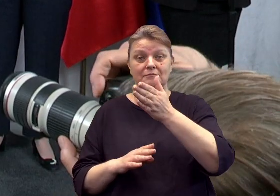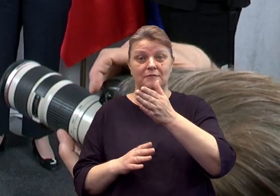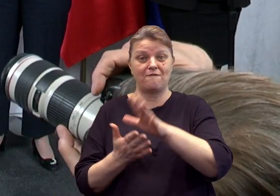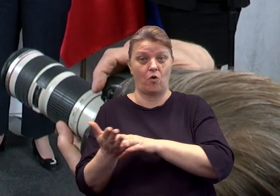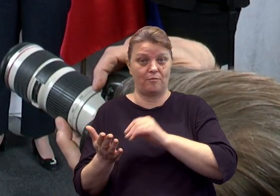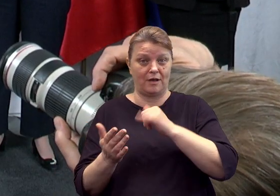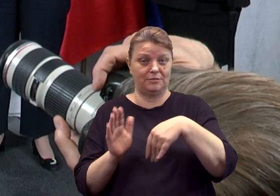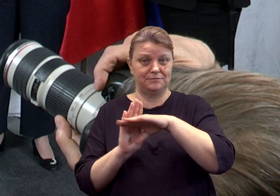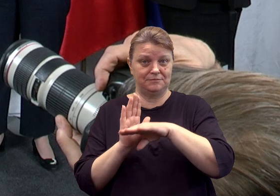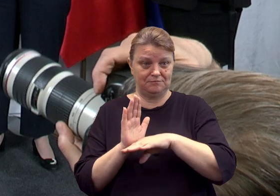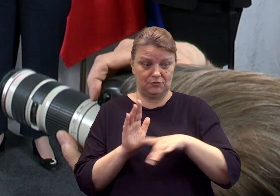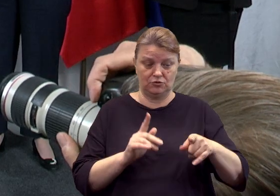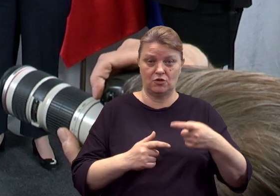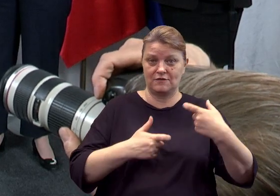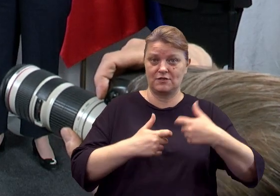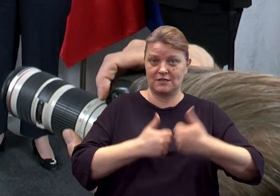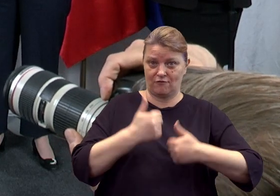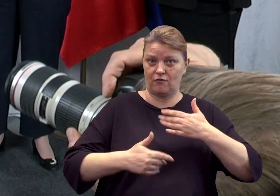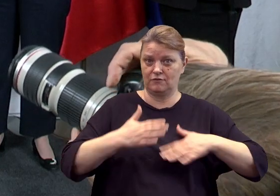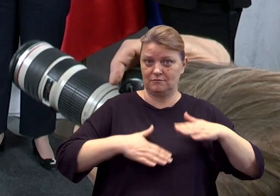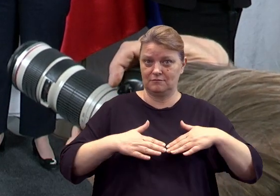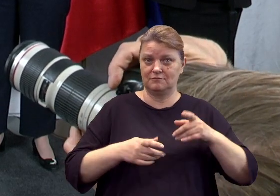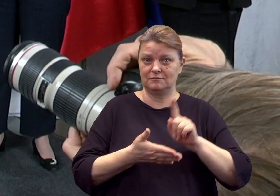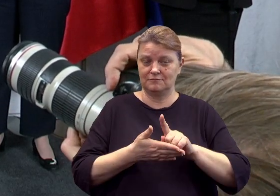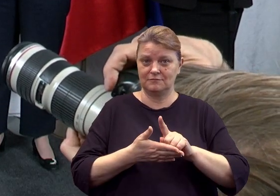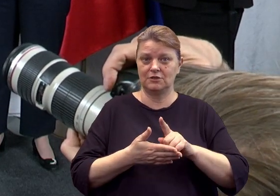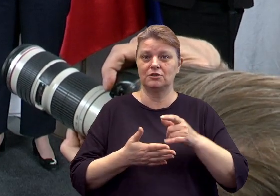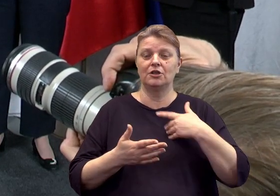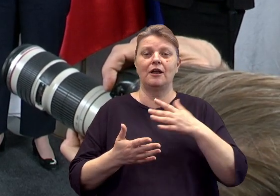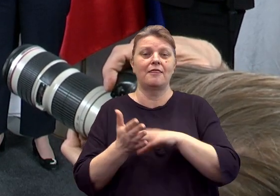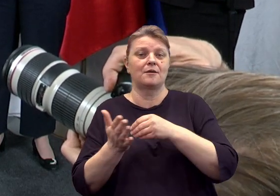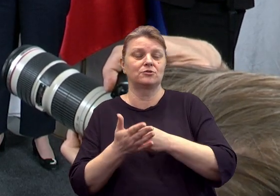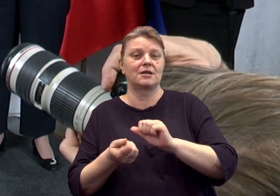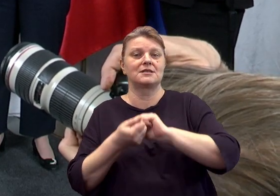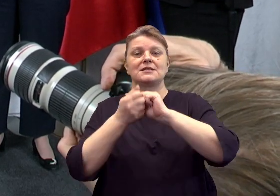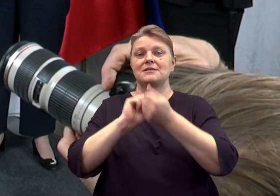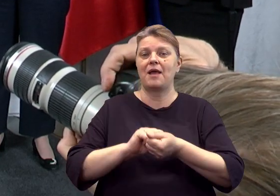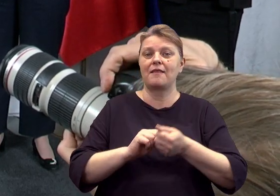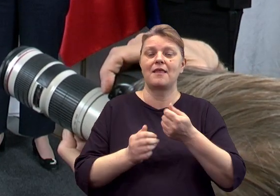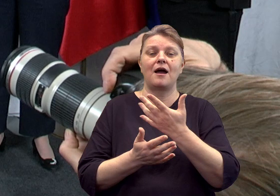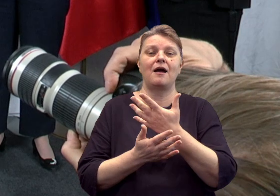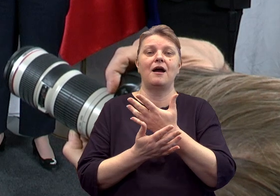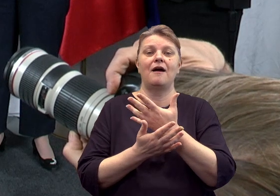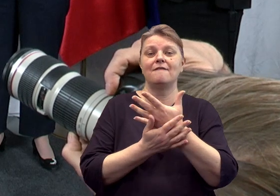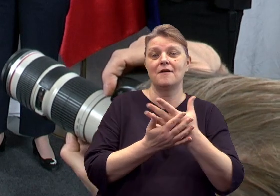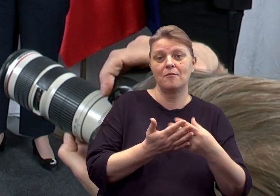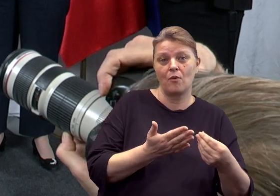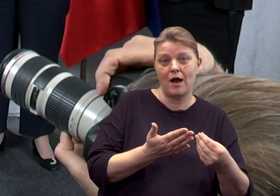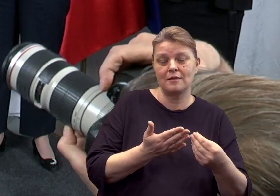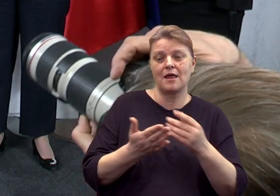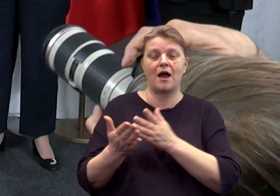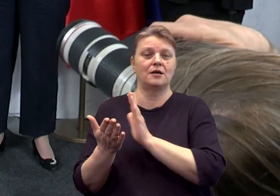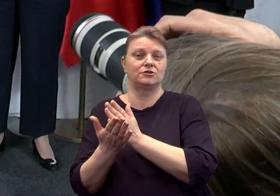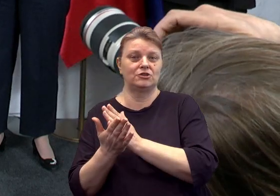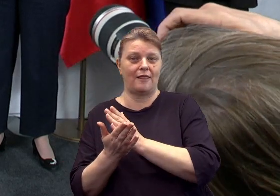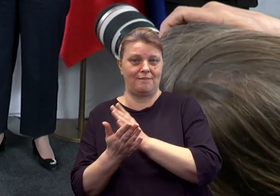dla związkowców to pójdzie w tym kierunku i czy na przykład zmiana, uzależnienie pensji od średniej krajowej